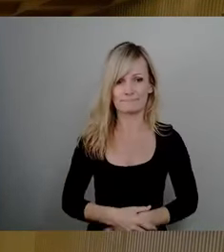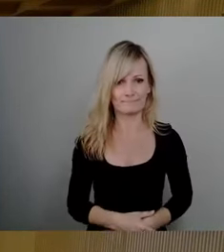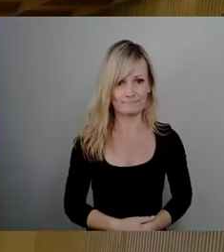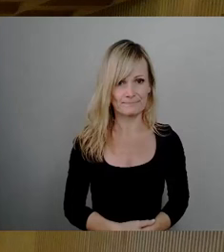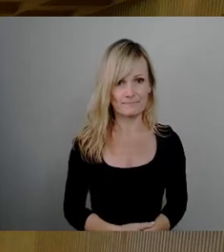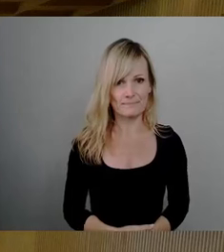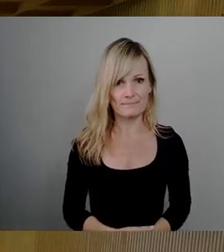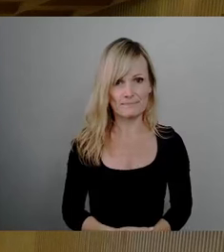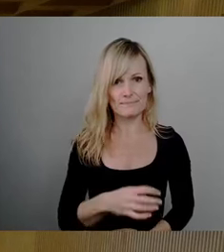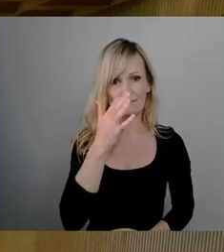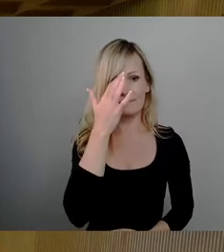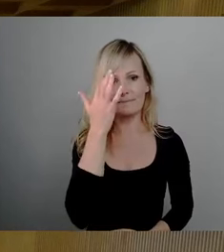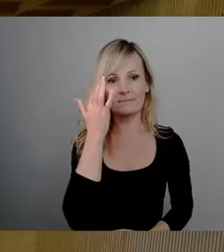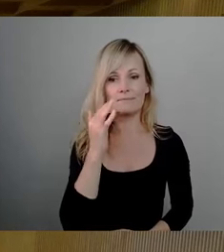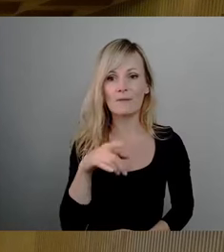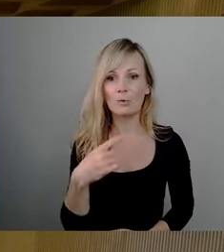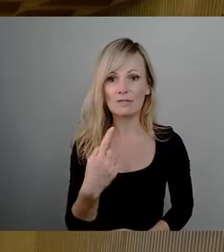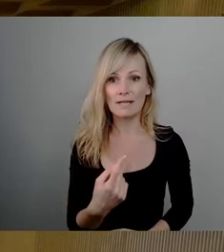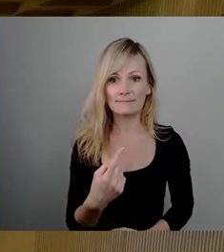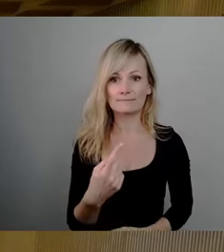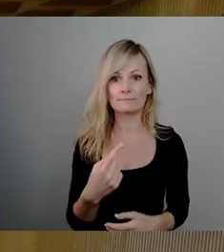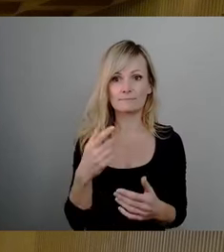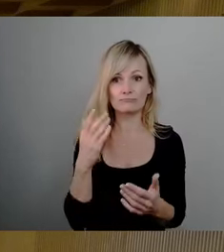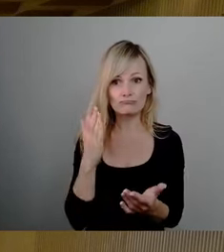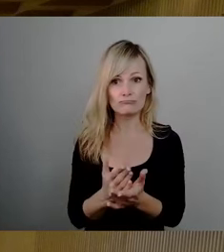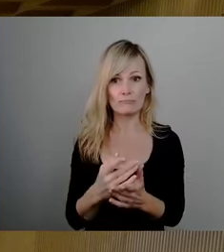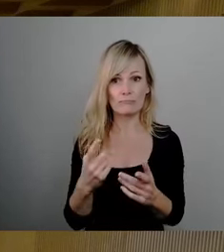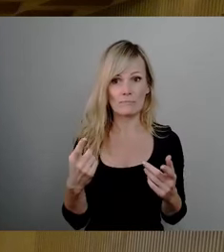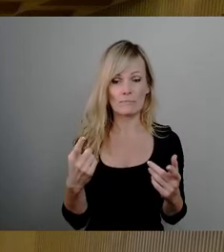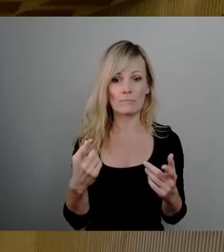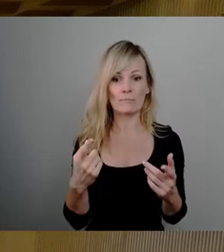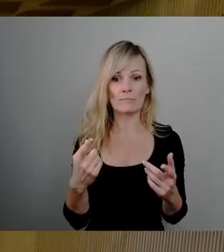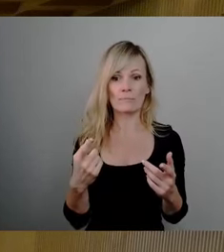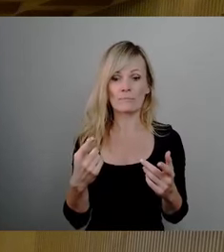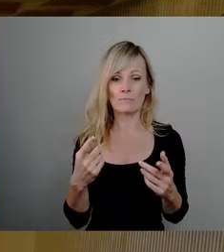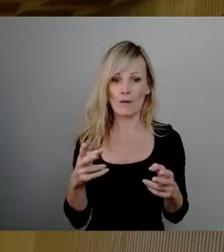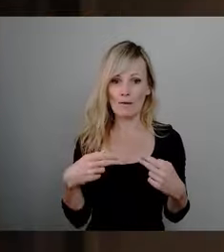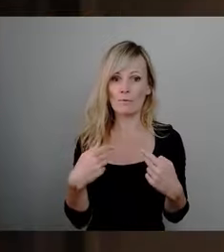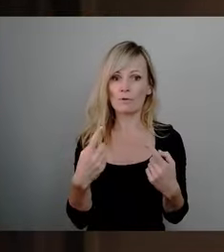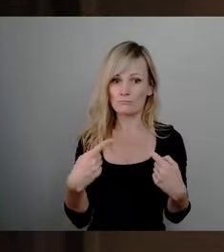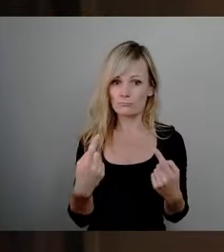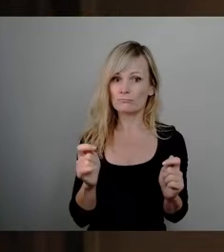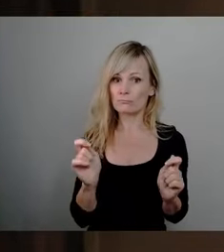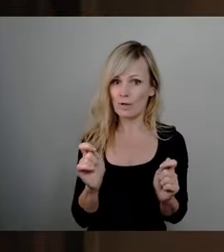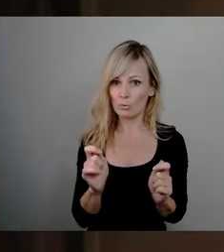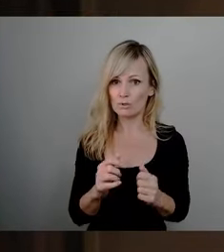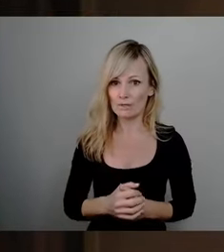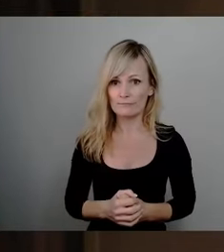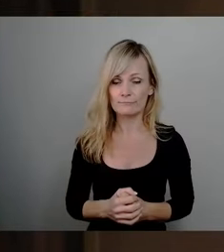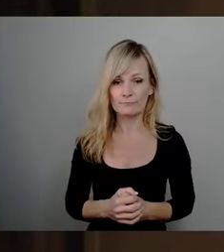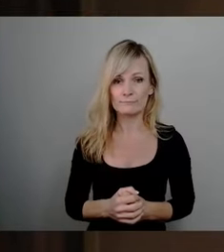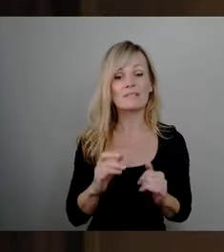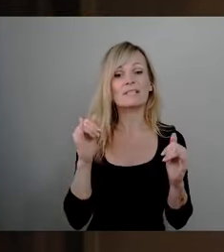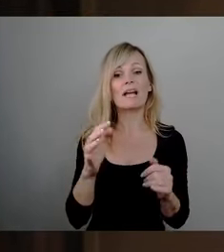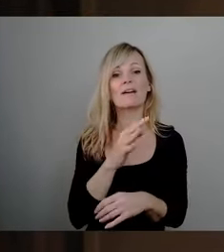Und dann würde ich vorschlagen, nach der Beantwortung würde man in die Pause eintreten. Frau Krause bitte. Ja, vielen Dank, Herr erster Bürgermeister.